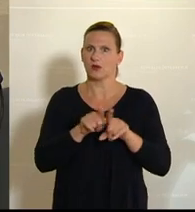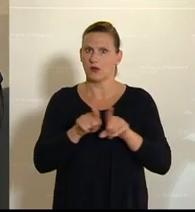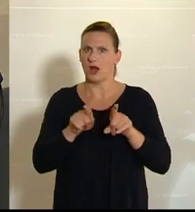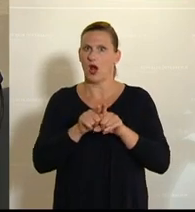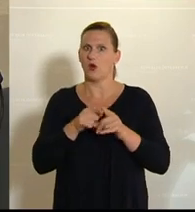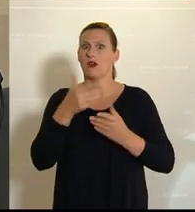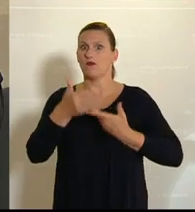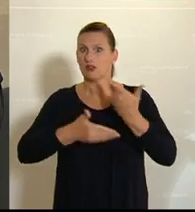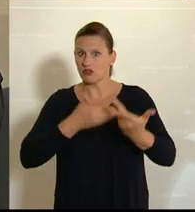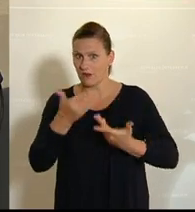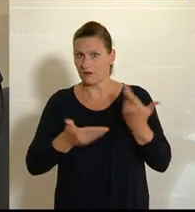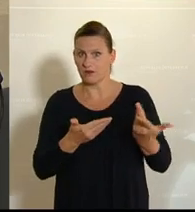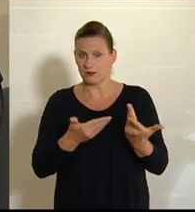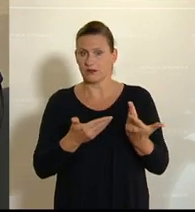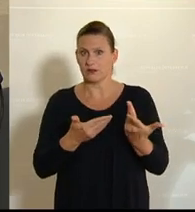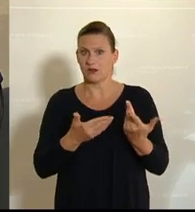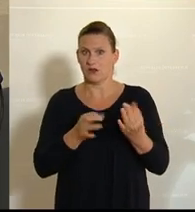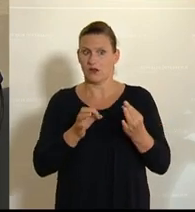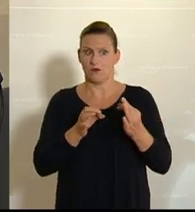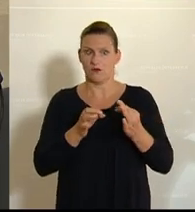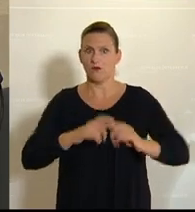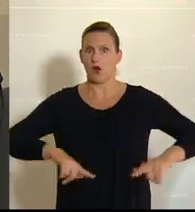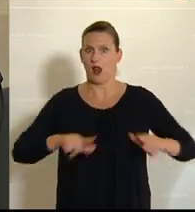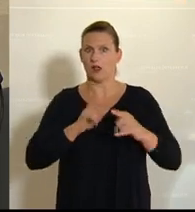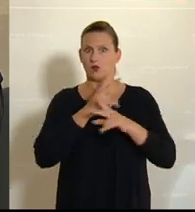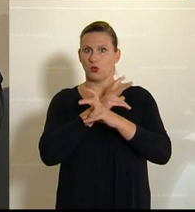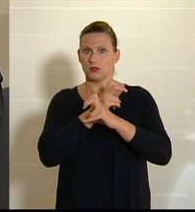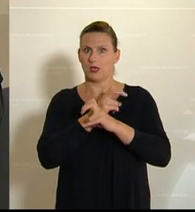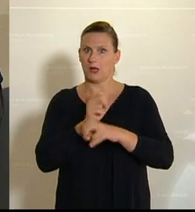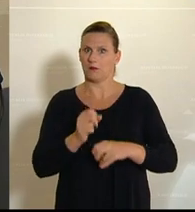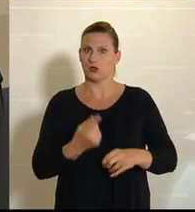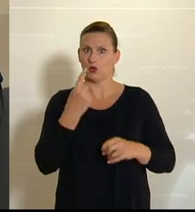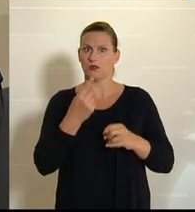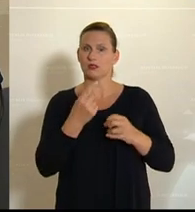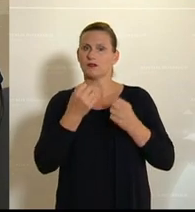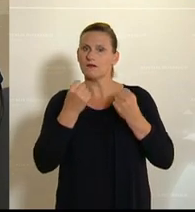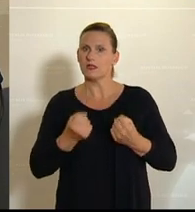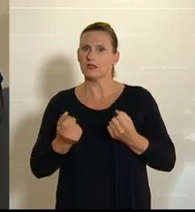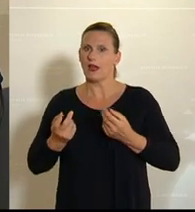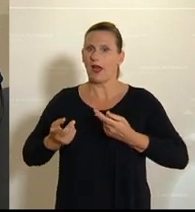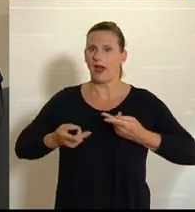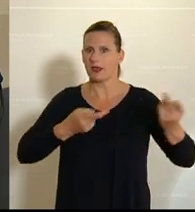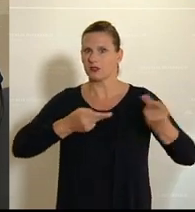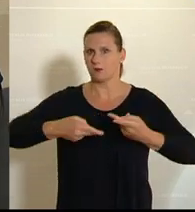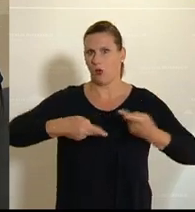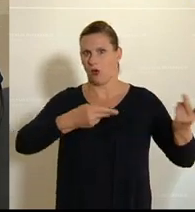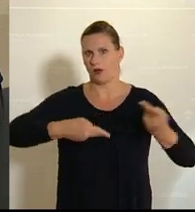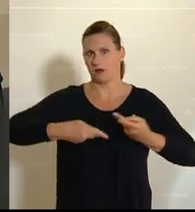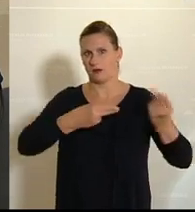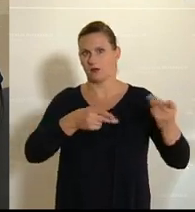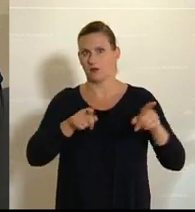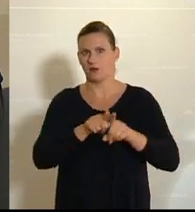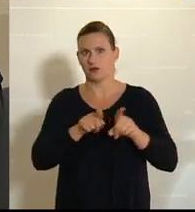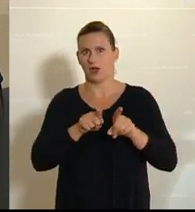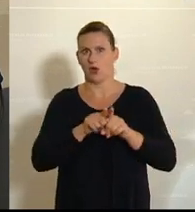wirtschaftliche. Gerade auch für ein Land wie Österreich, das sehr exportorientiert ist. Und wenn zwei der drei